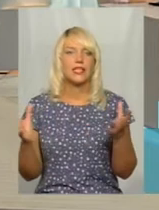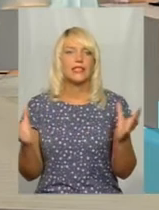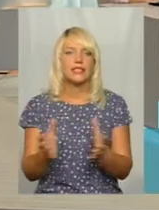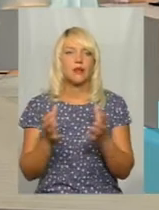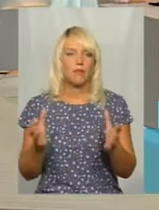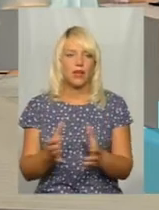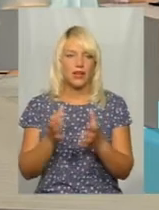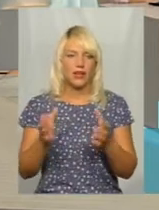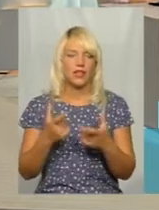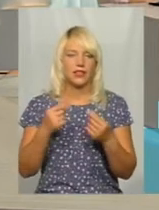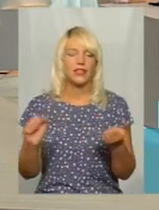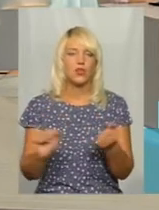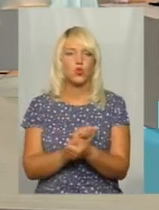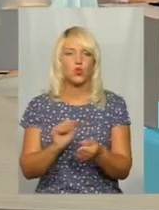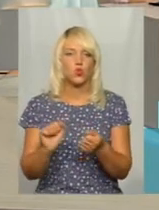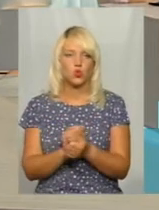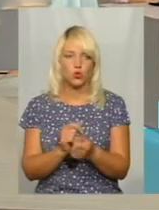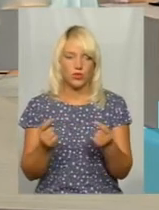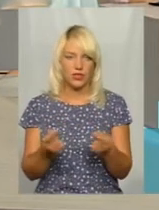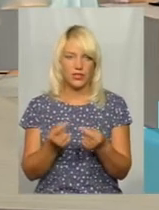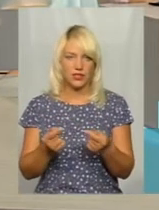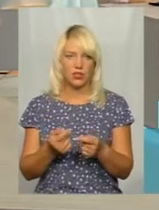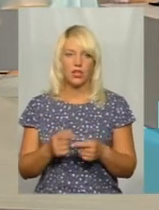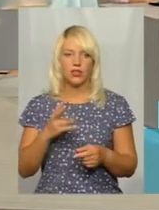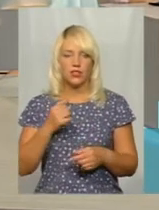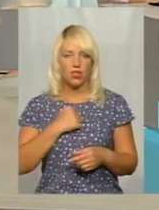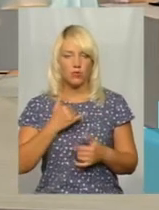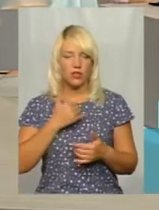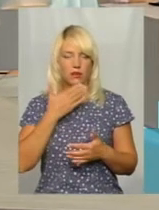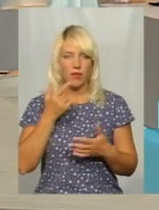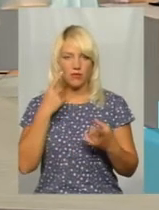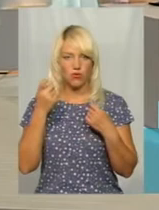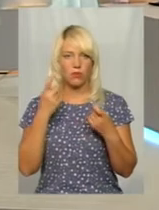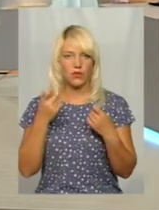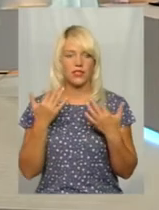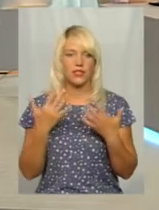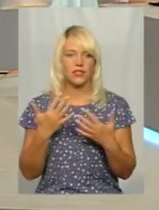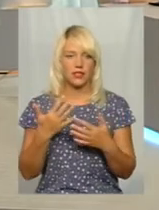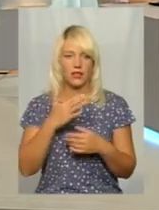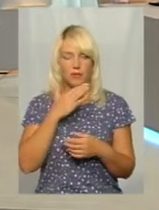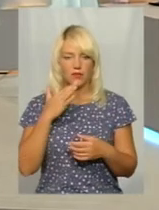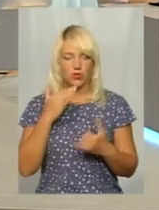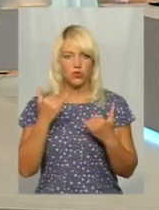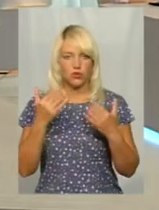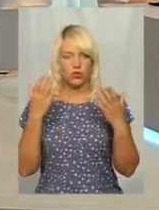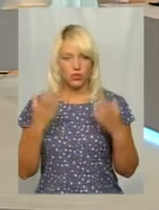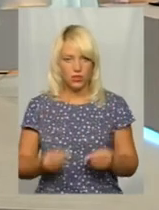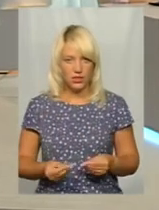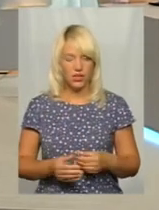де досушувати. На жаль, у мене немає інформації, наскільки елеватори на сьогоднішній день